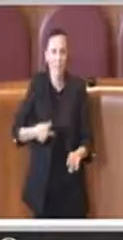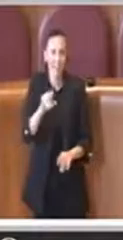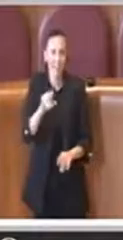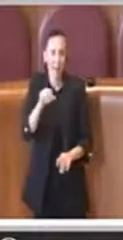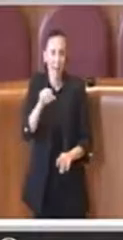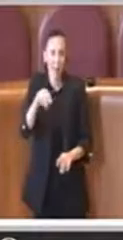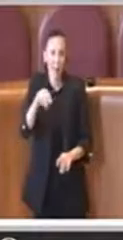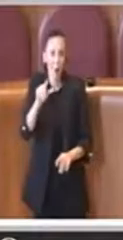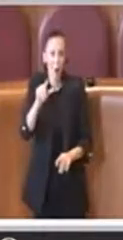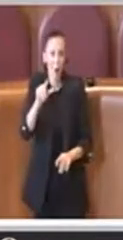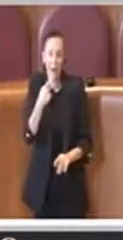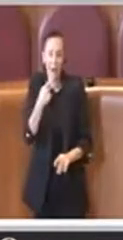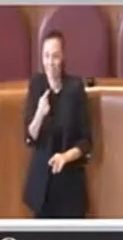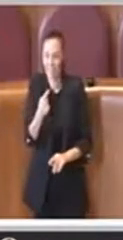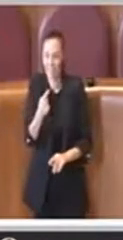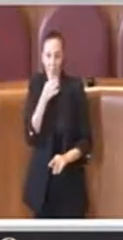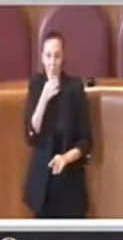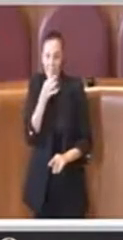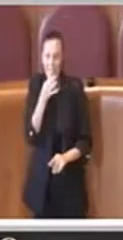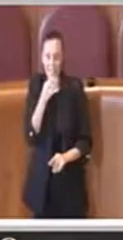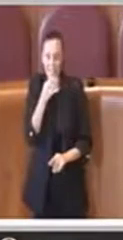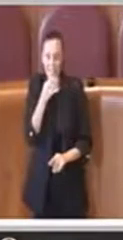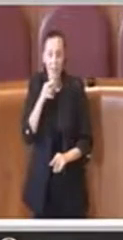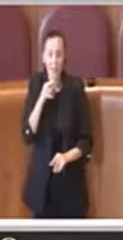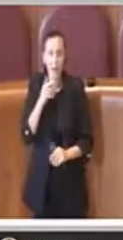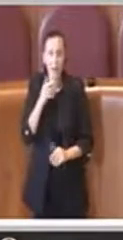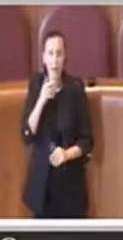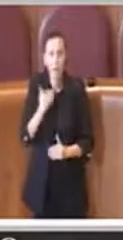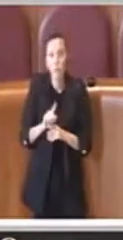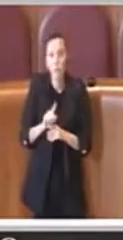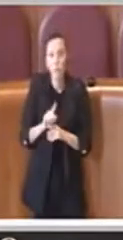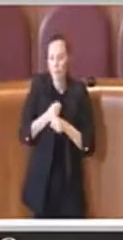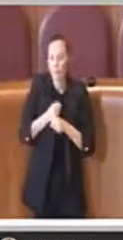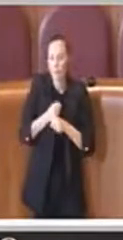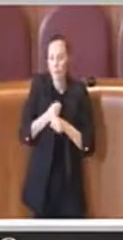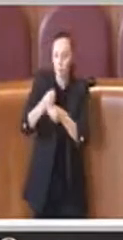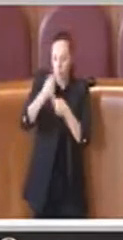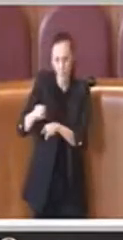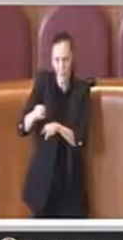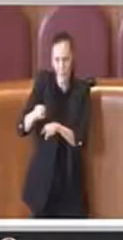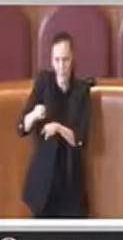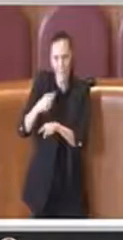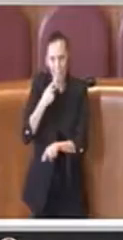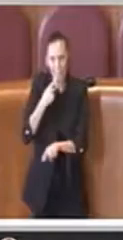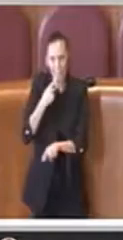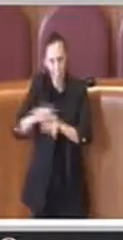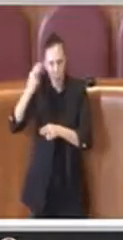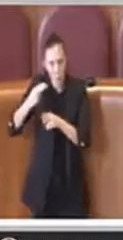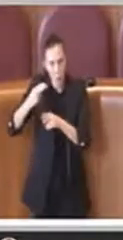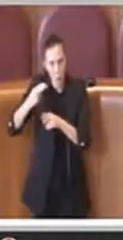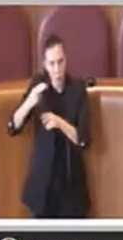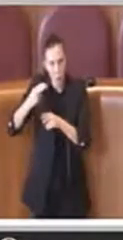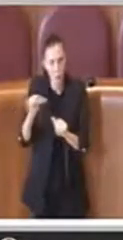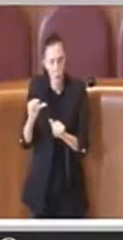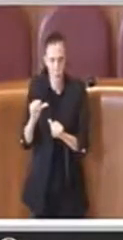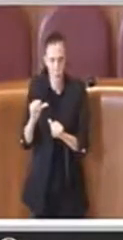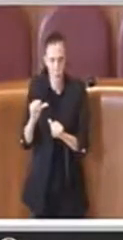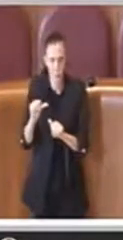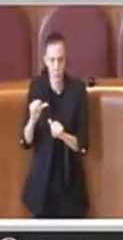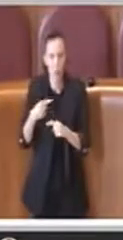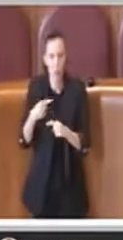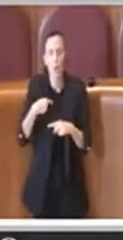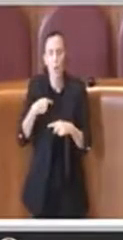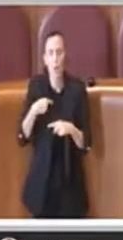può essere rimandata al Comune di Roma soltanto ai Comuni e nel caso specifico al Comune di Roma. Io ho